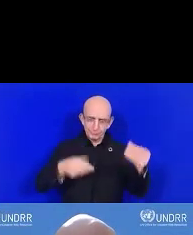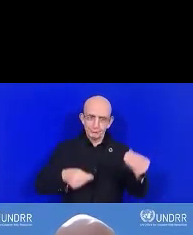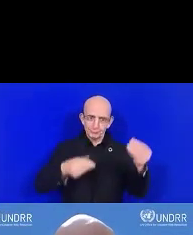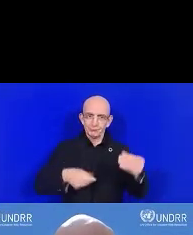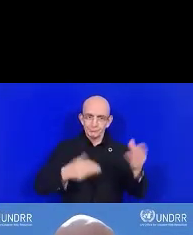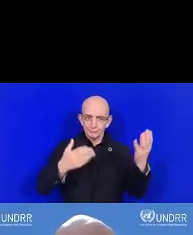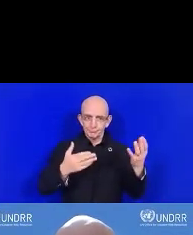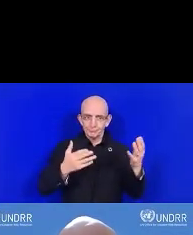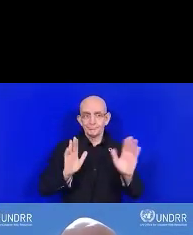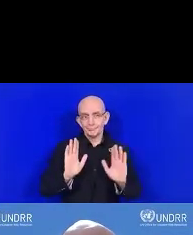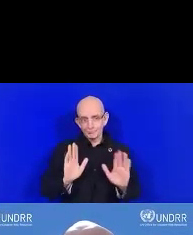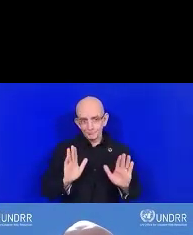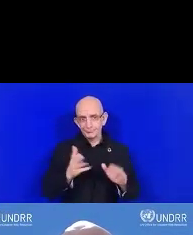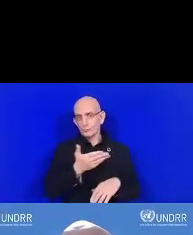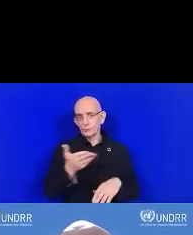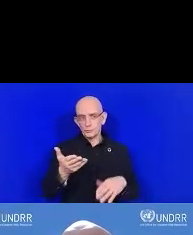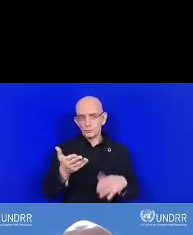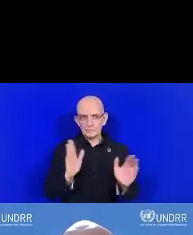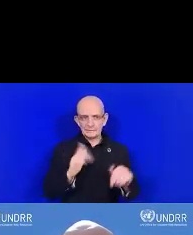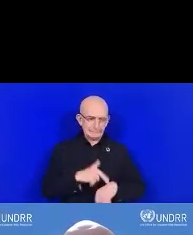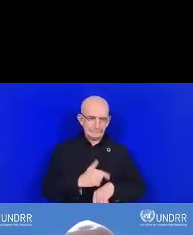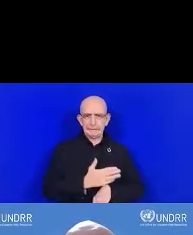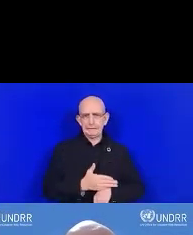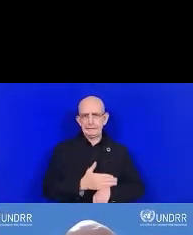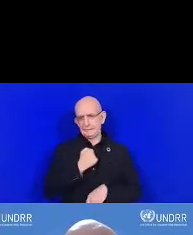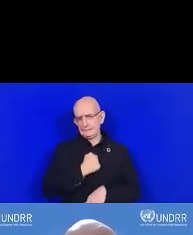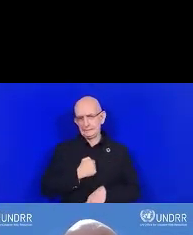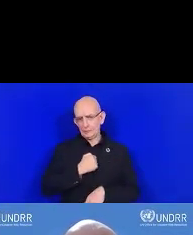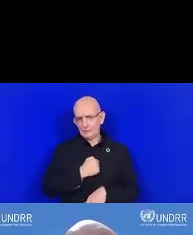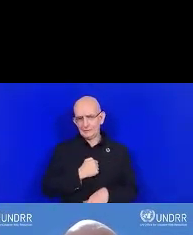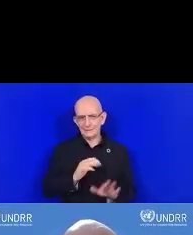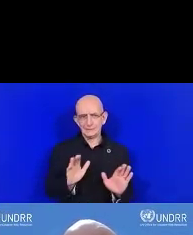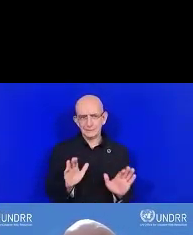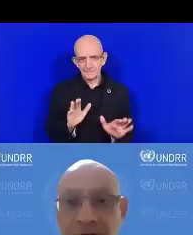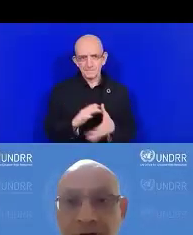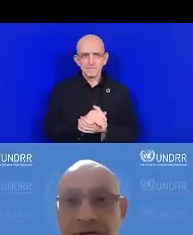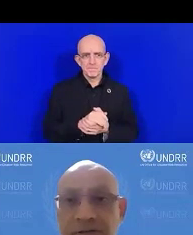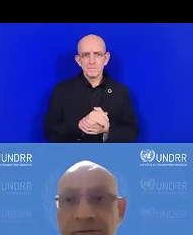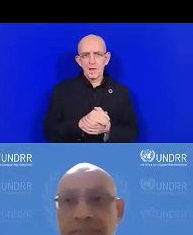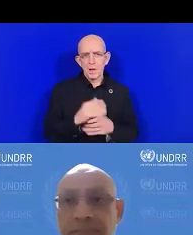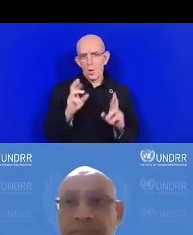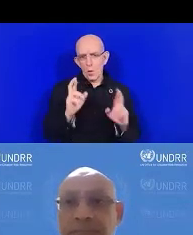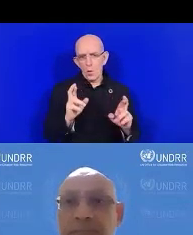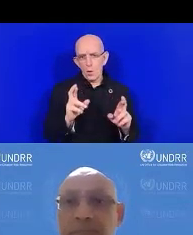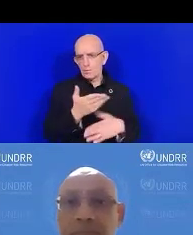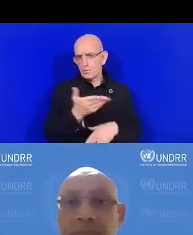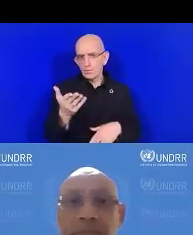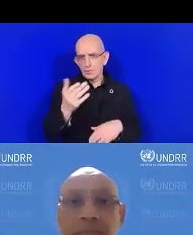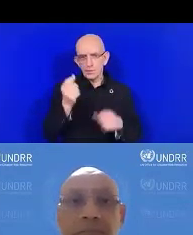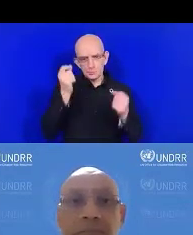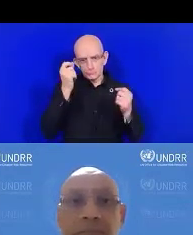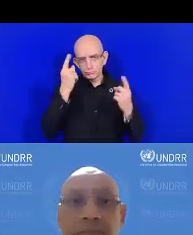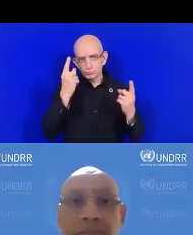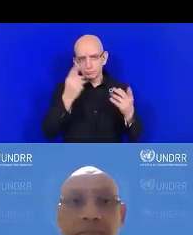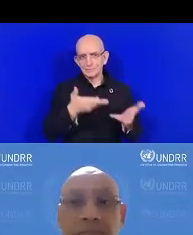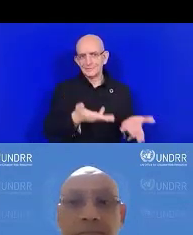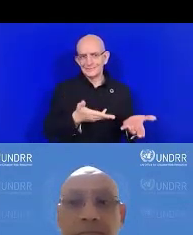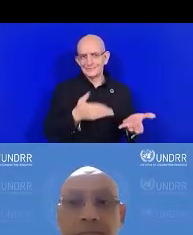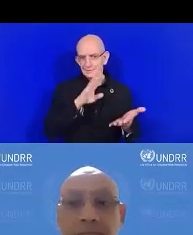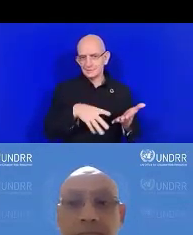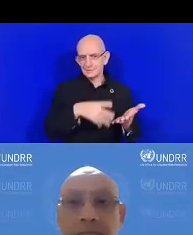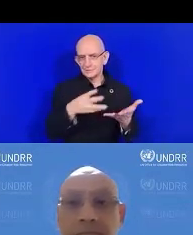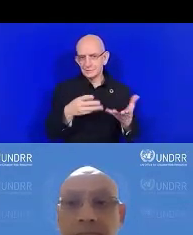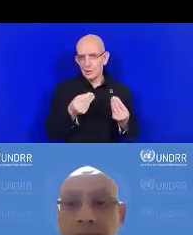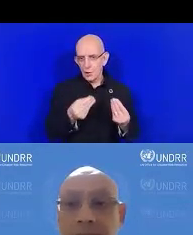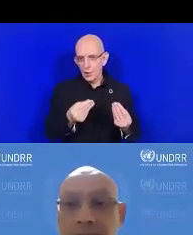débordé le temps, mais j'espère que vous avez une bonne compréhension de comment utiliser ce tableau de bord. Merci pour votre aimable attention.